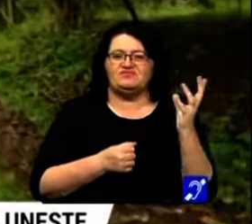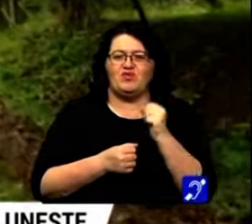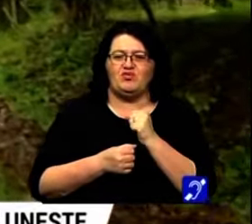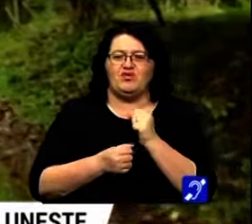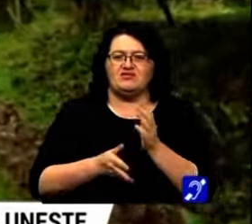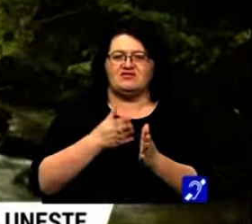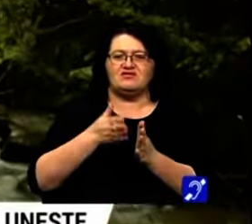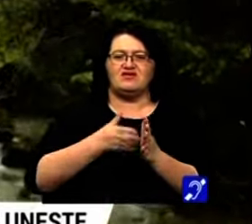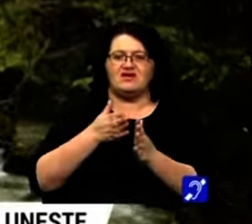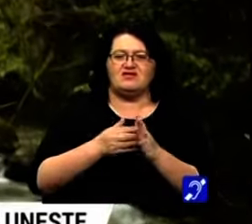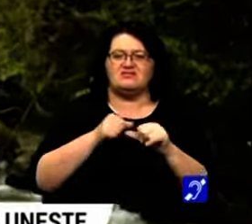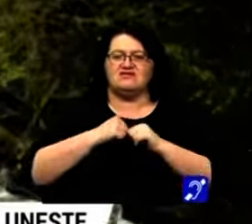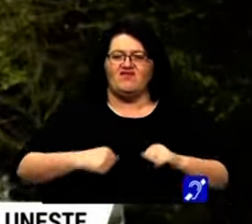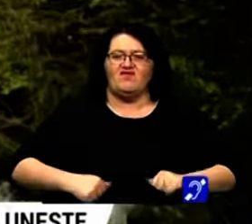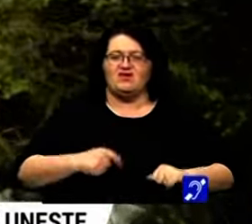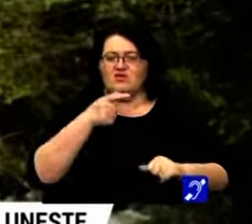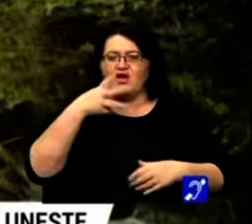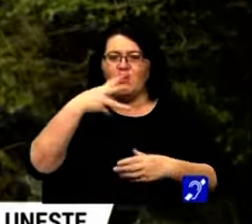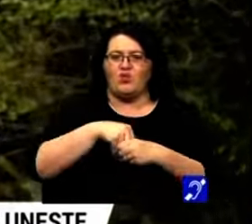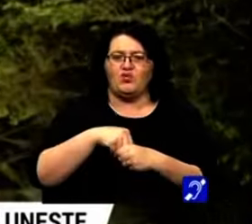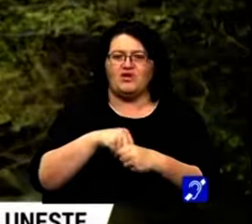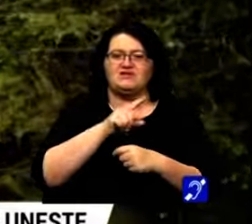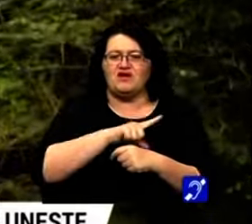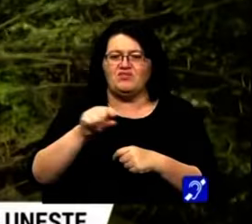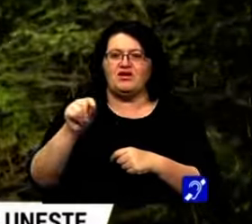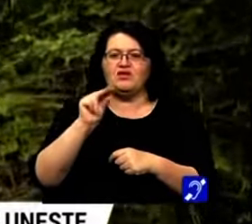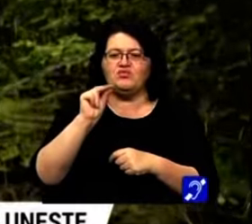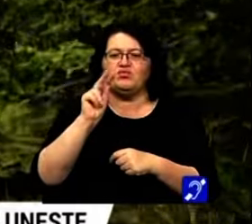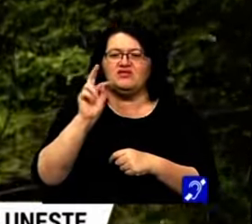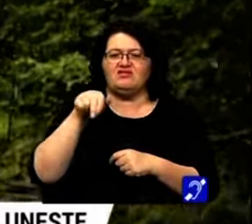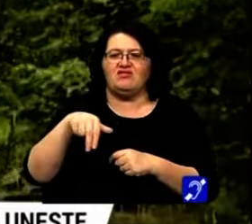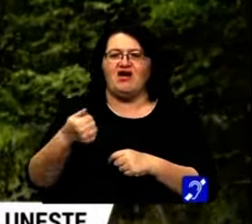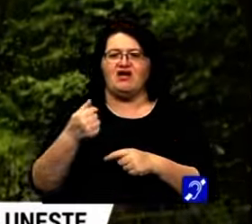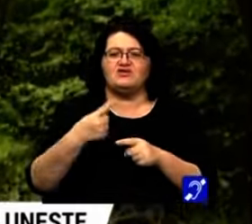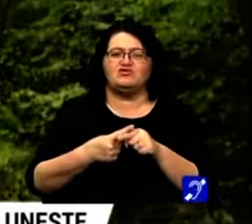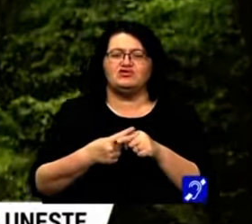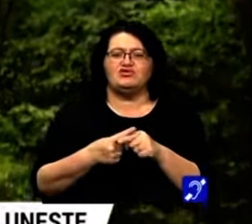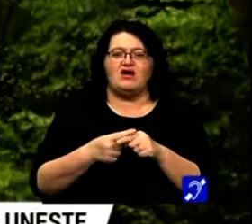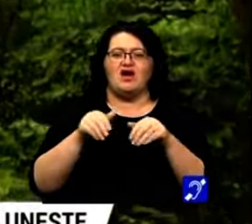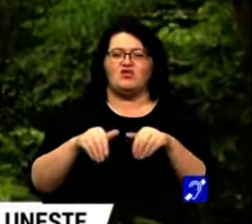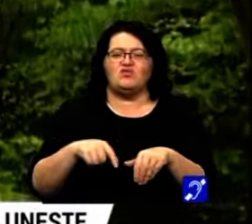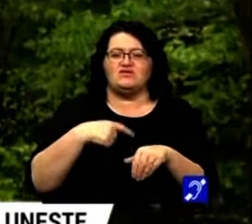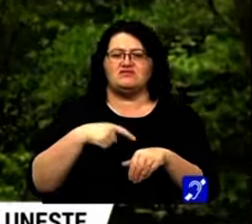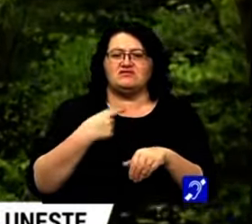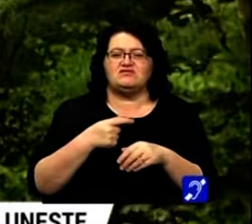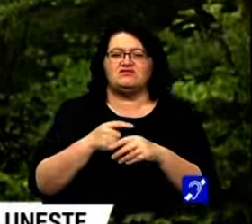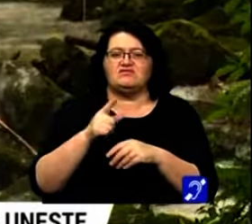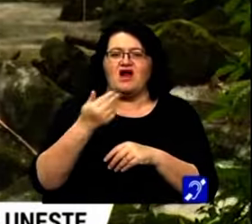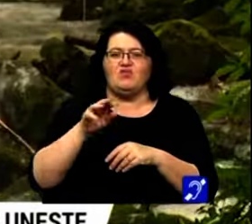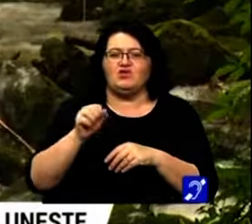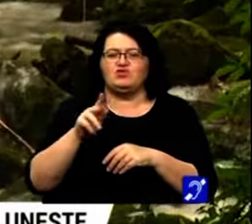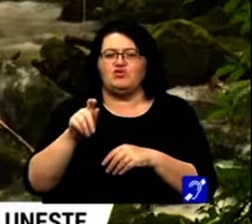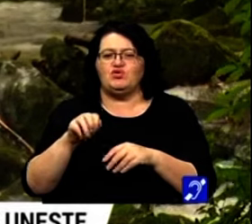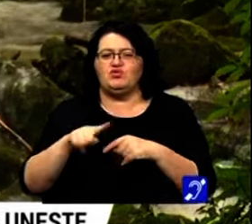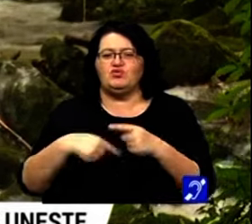trenul de la Turnul Severin de unde locuiesc, am plecat la Pudna și acum sunt pe Valea Almăjului